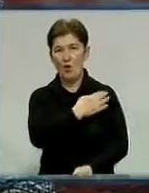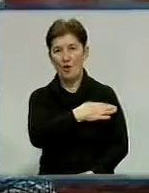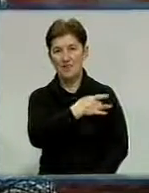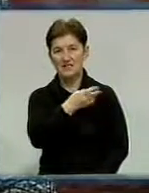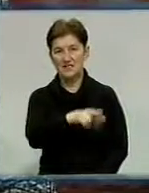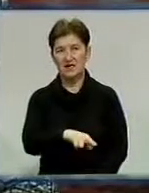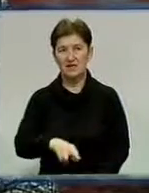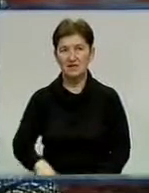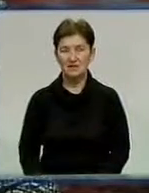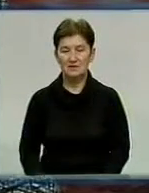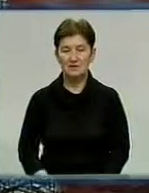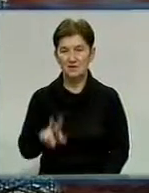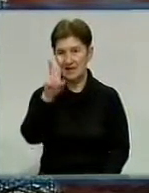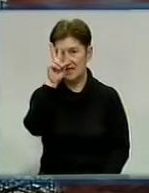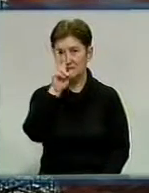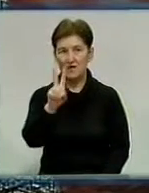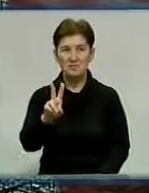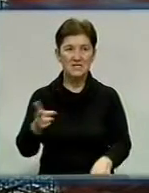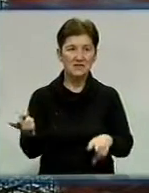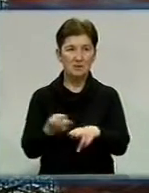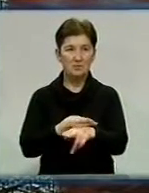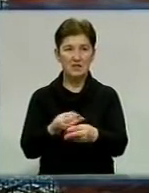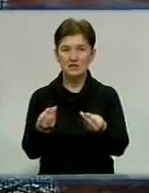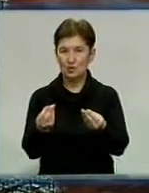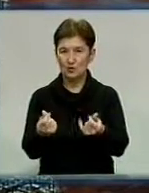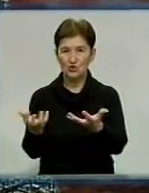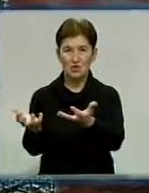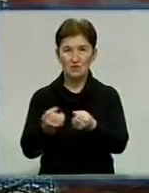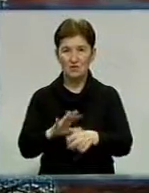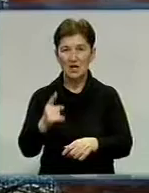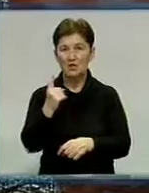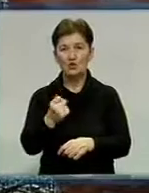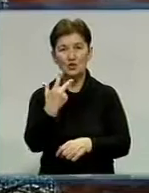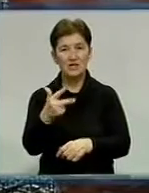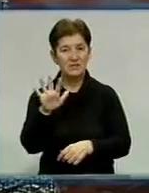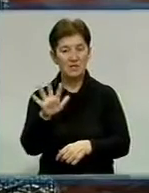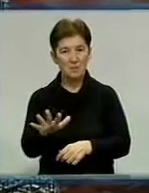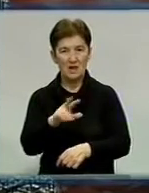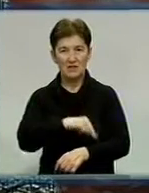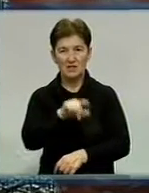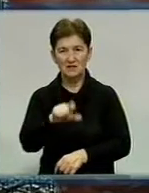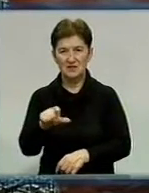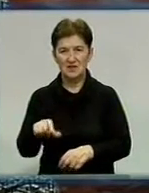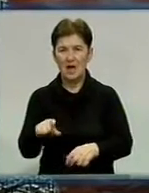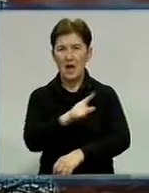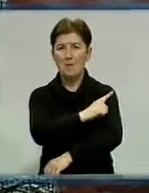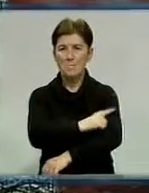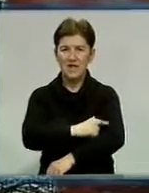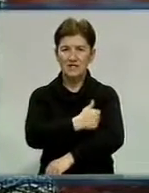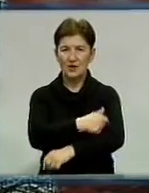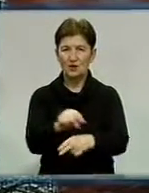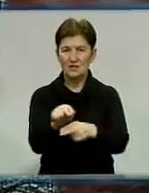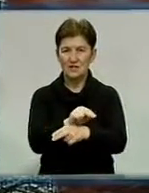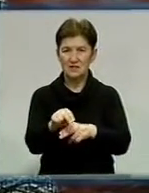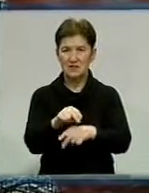Два місяці без грошей. Від нового року не отримують своїх зарплат 135 працівників спеціалізованої медико-санітарної частини номер